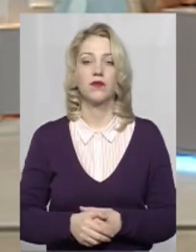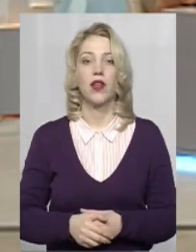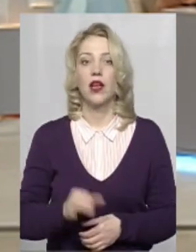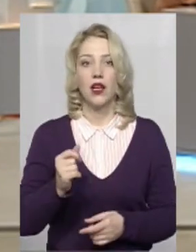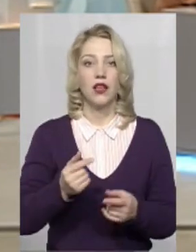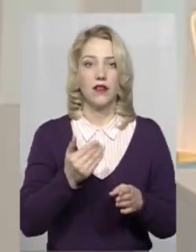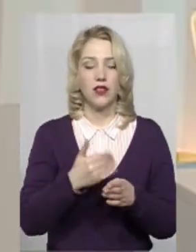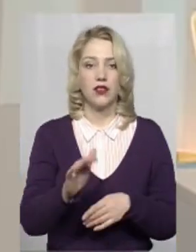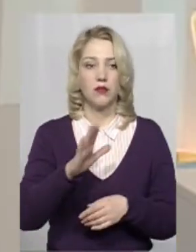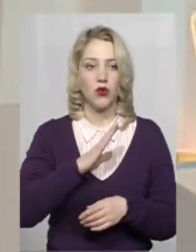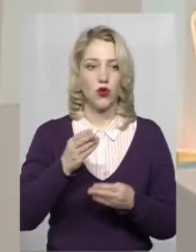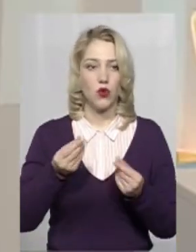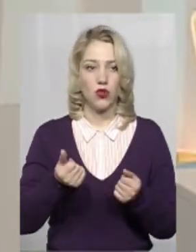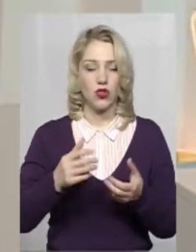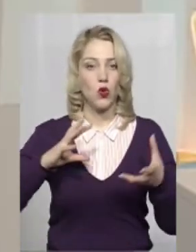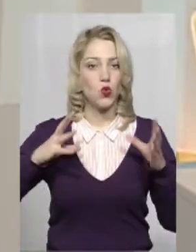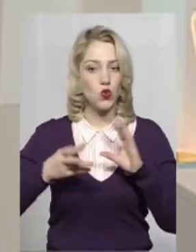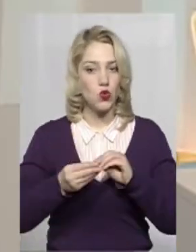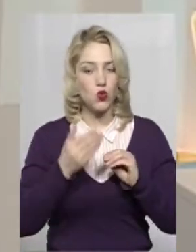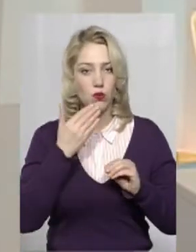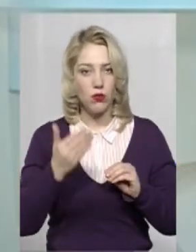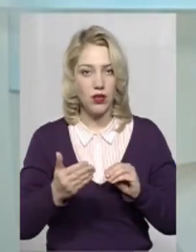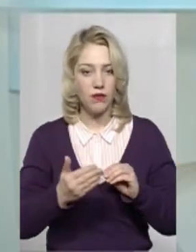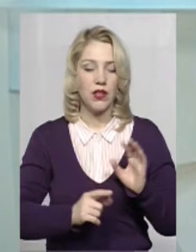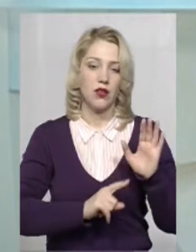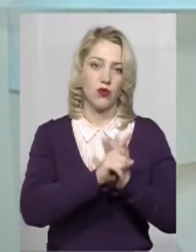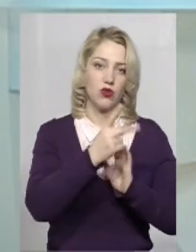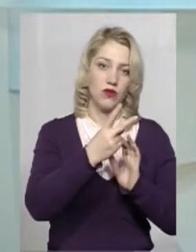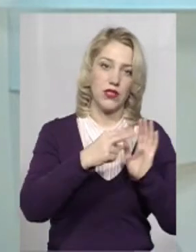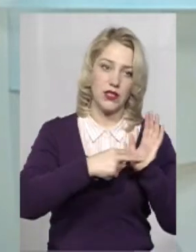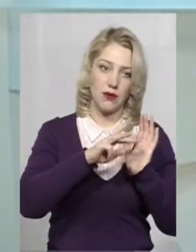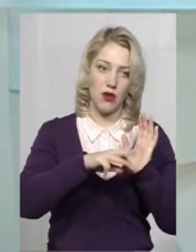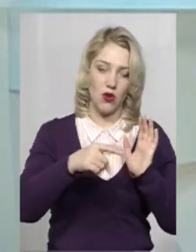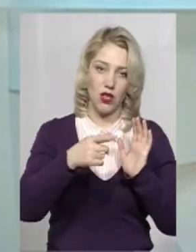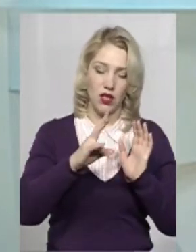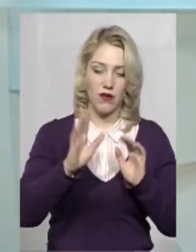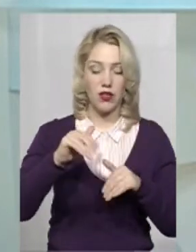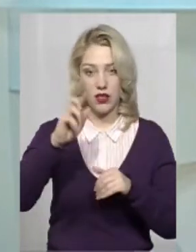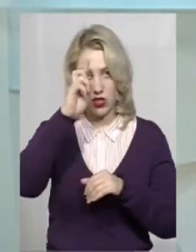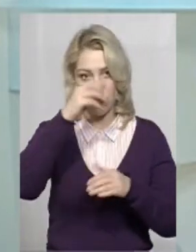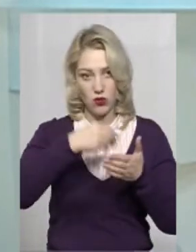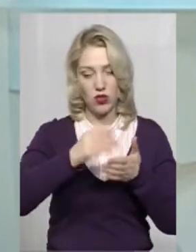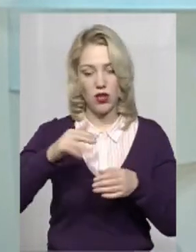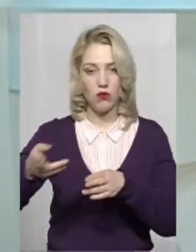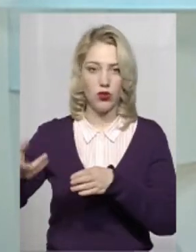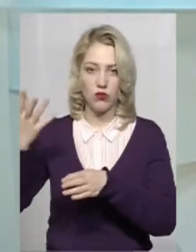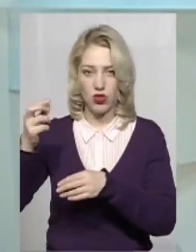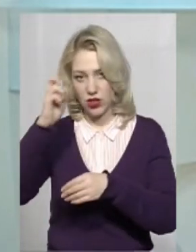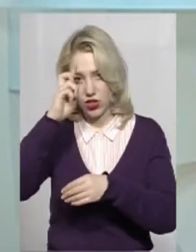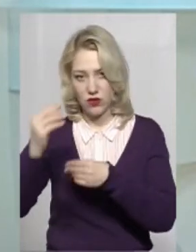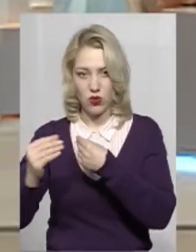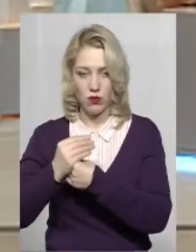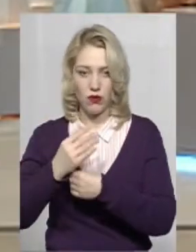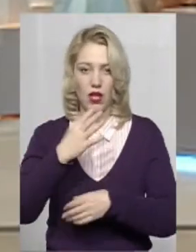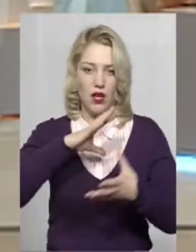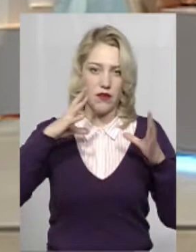І виділені були кошти в сумі? В сумі спочатку 27 млн грн. Потім ще нам додавали 27 млн грн.